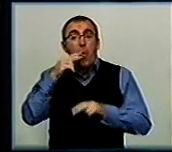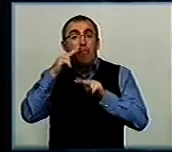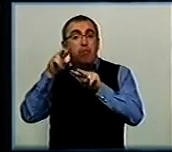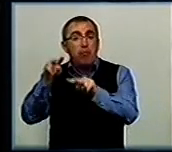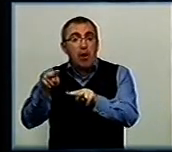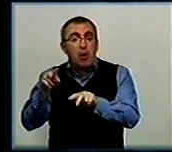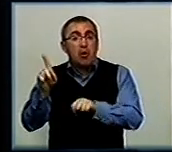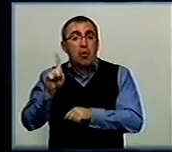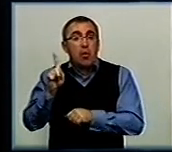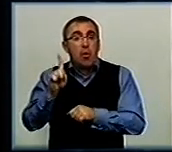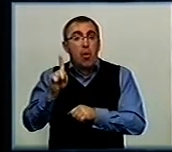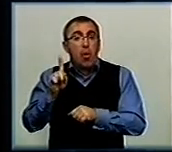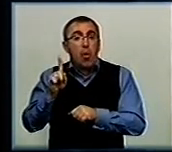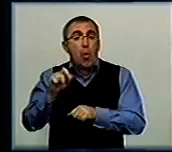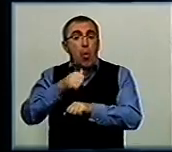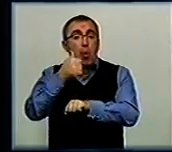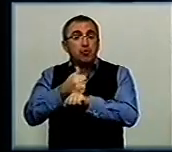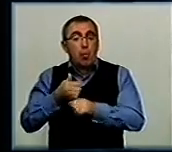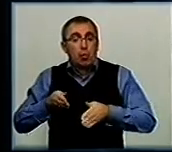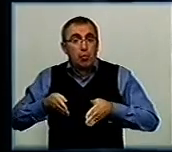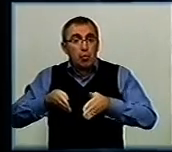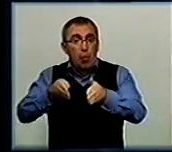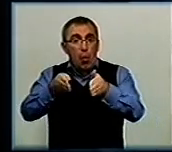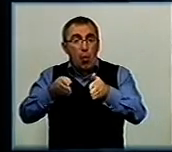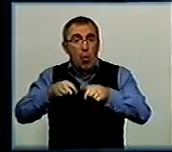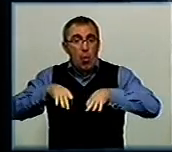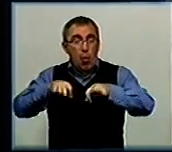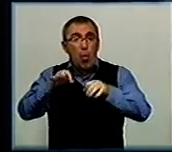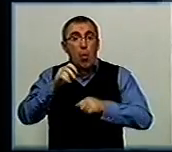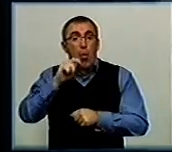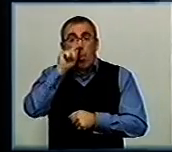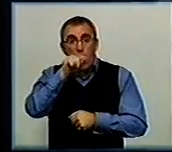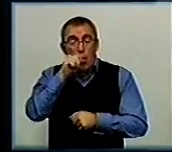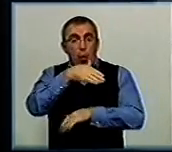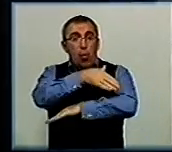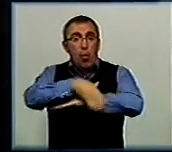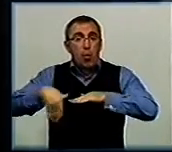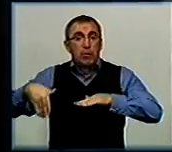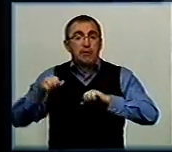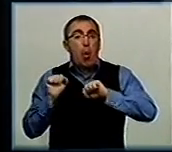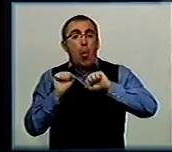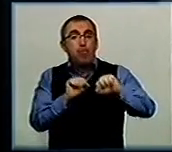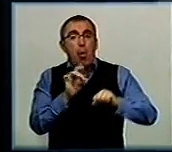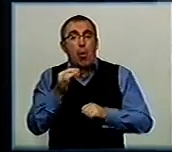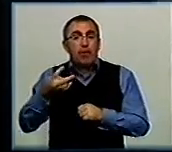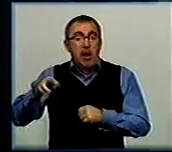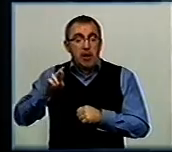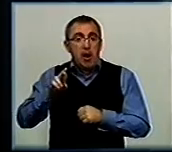що по основній дорогі Луганська, це вулиця оборонна, шли